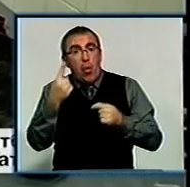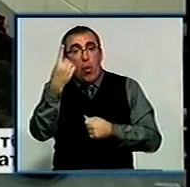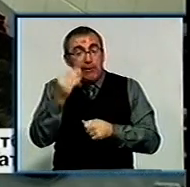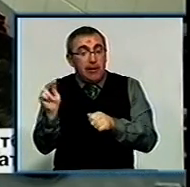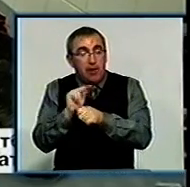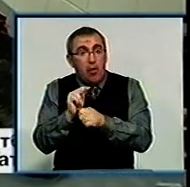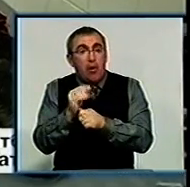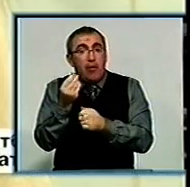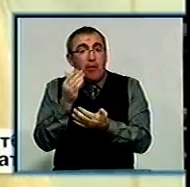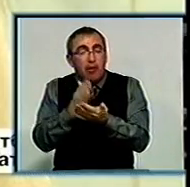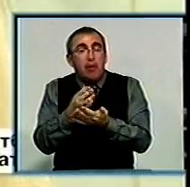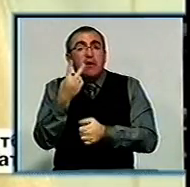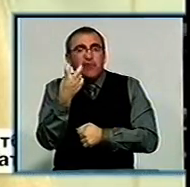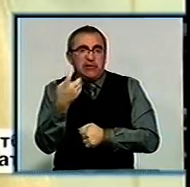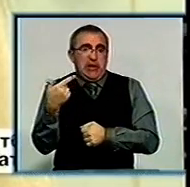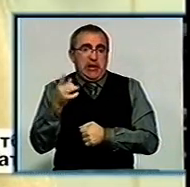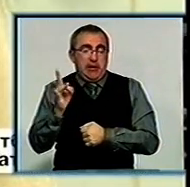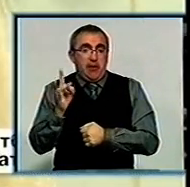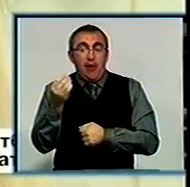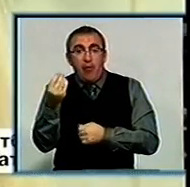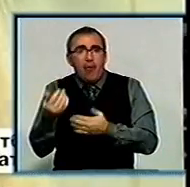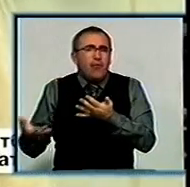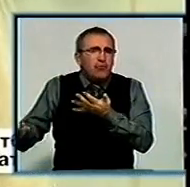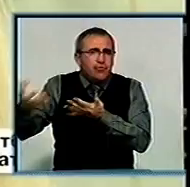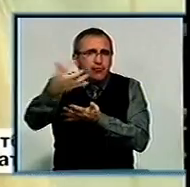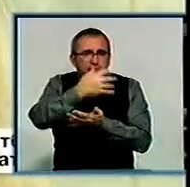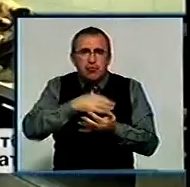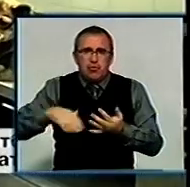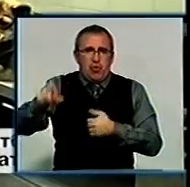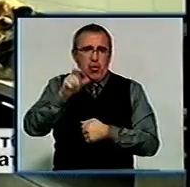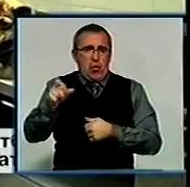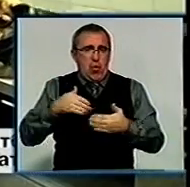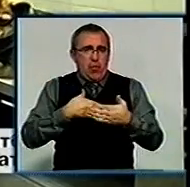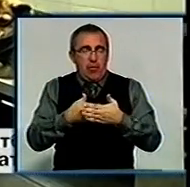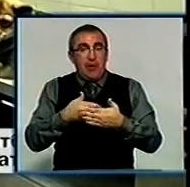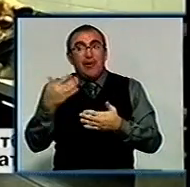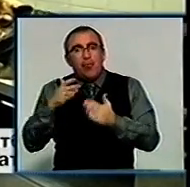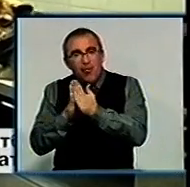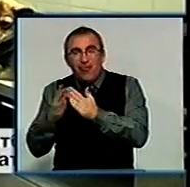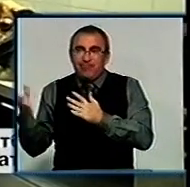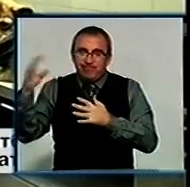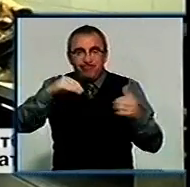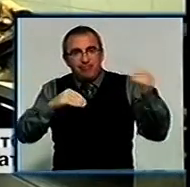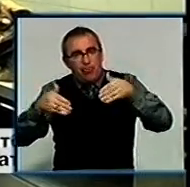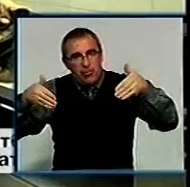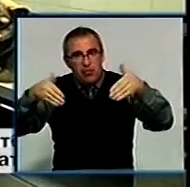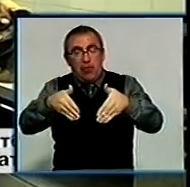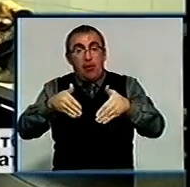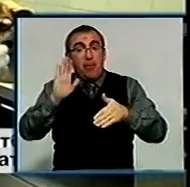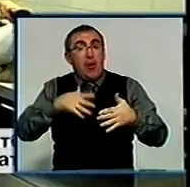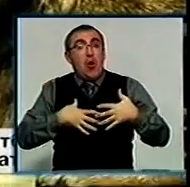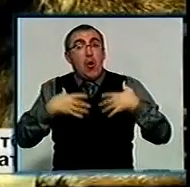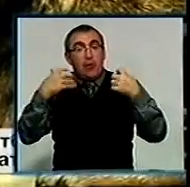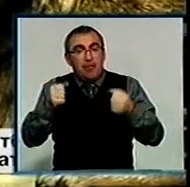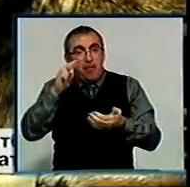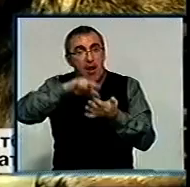лікування обходиться у 200 гривень. Кошти місцеві збирають всією громадою. Просять інших долучитися до допомоги. Після одужання мужці